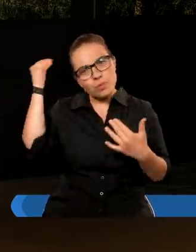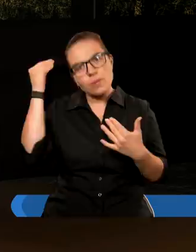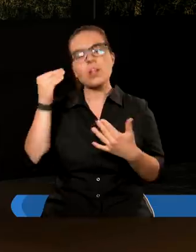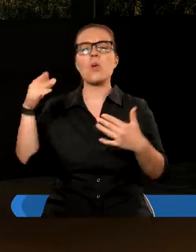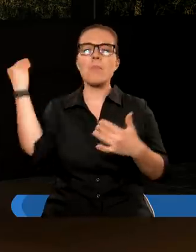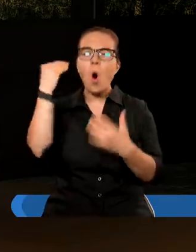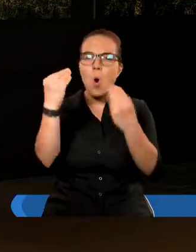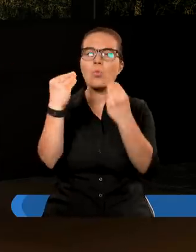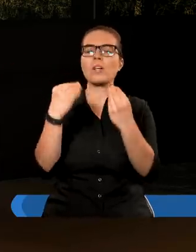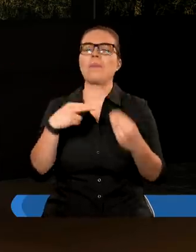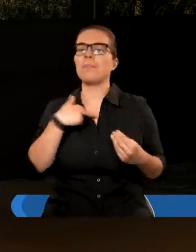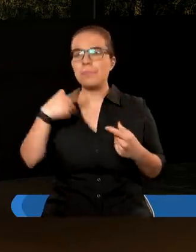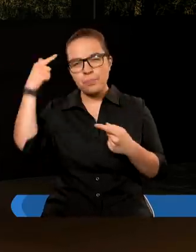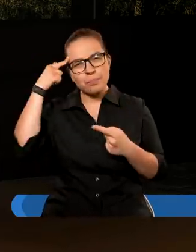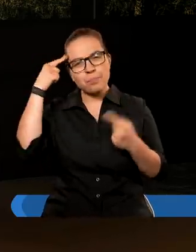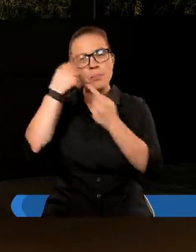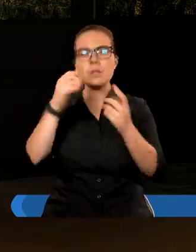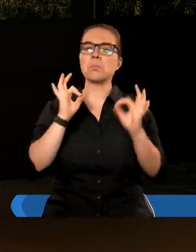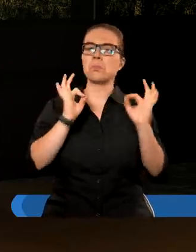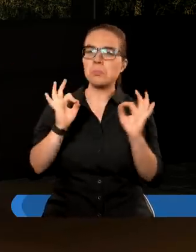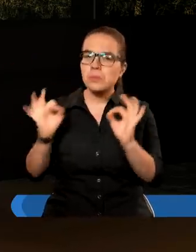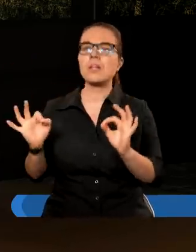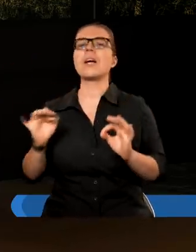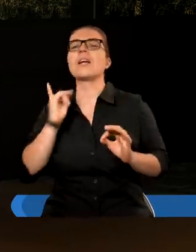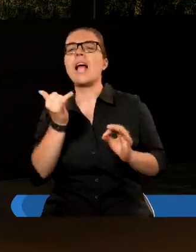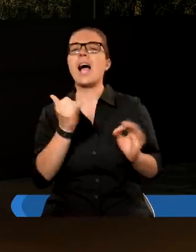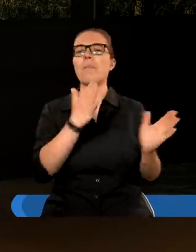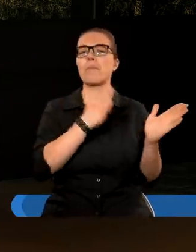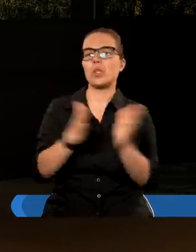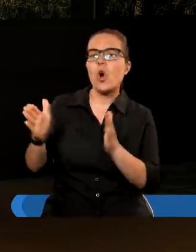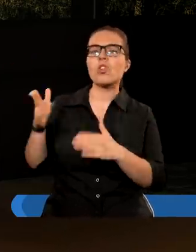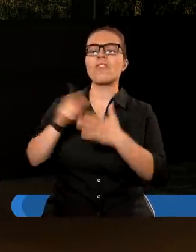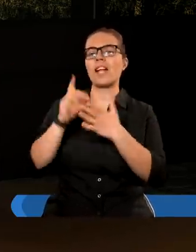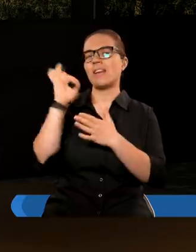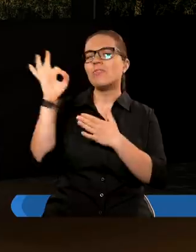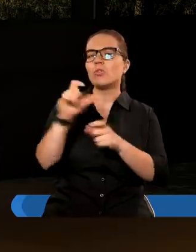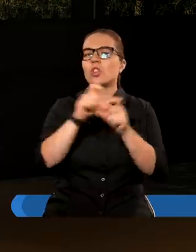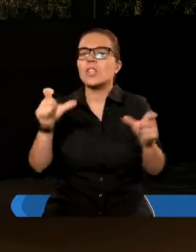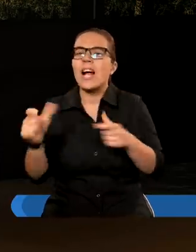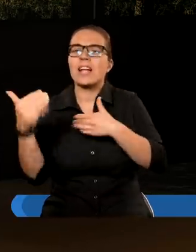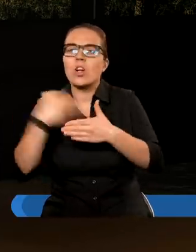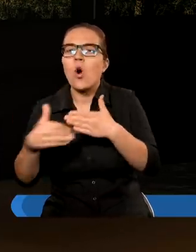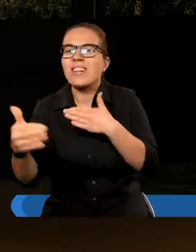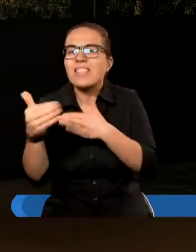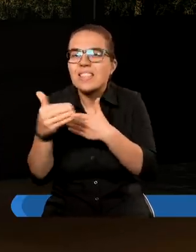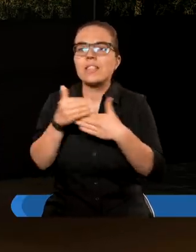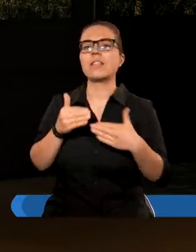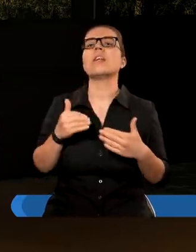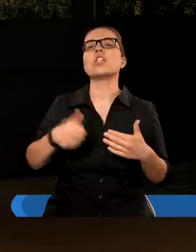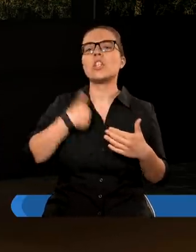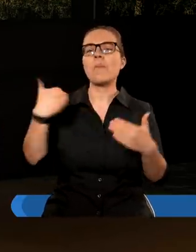żebyś Duchem Świętym prowadził nasze myśli, abyśmy wiedzieli, Boże, jak się przygotować na te czasy i jak żyć, aby